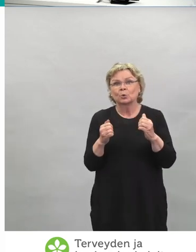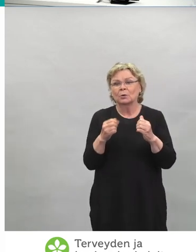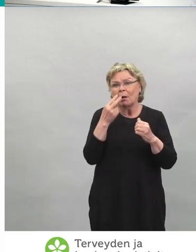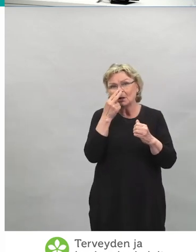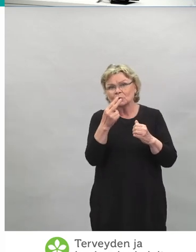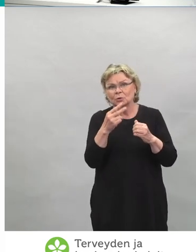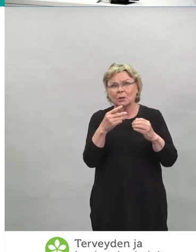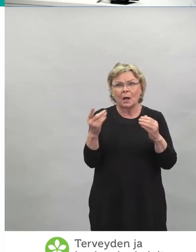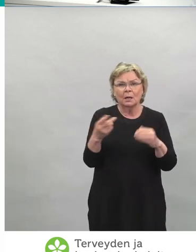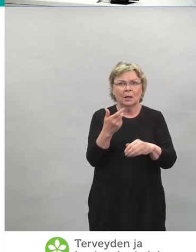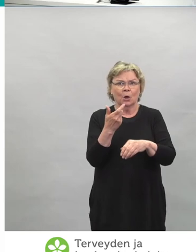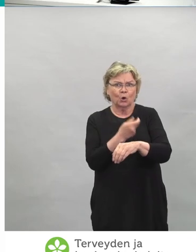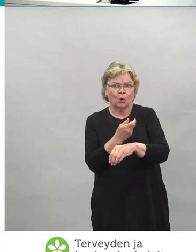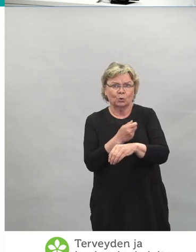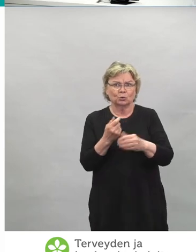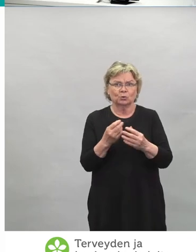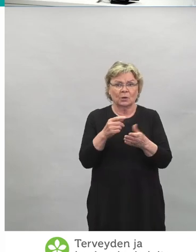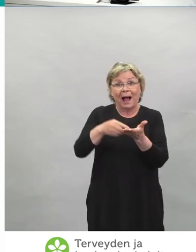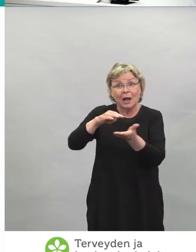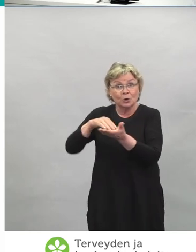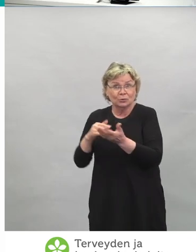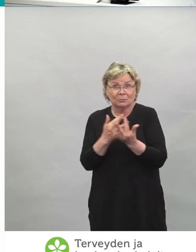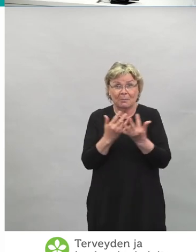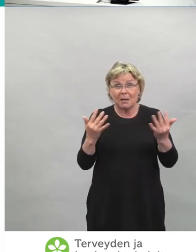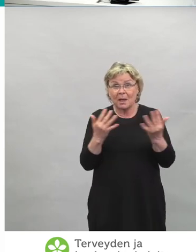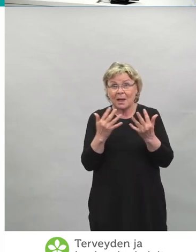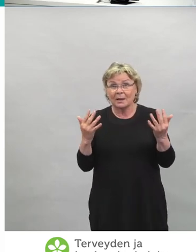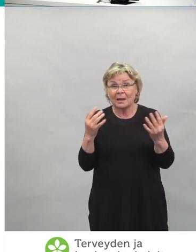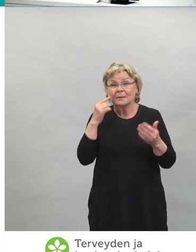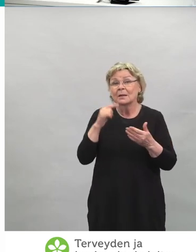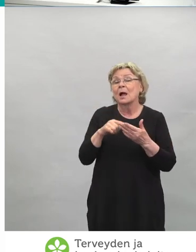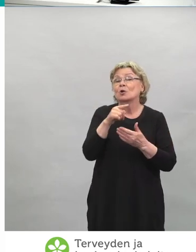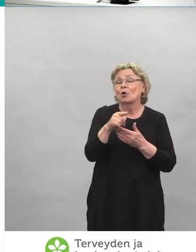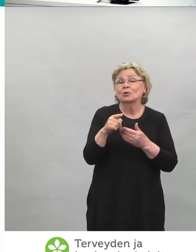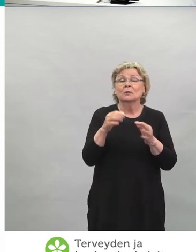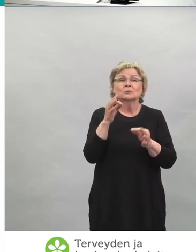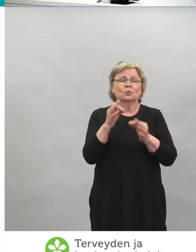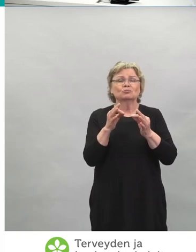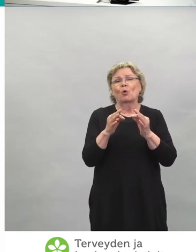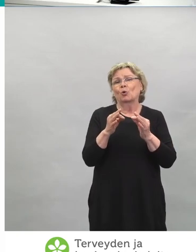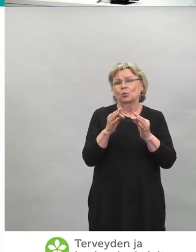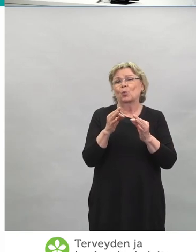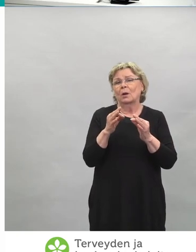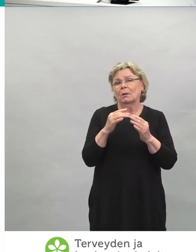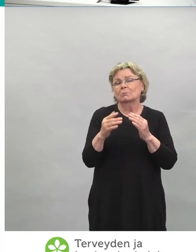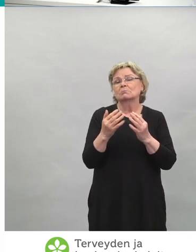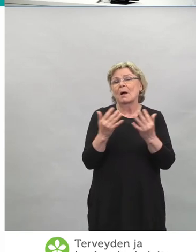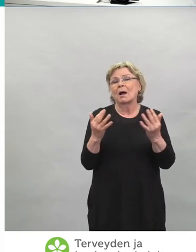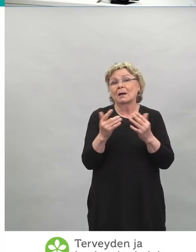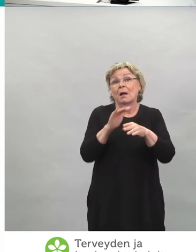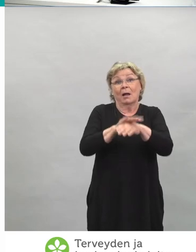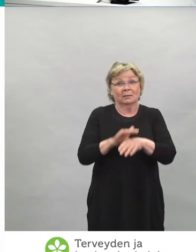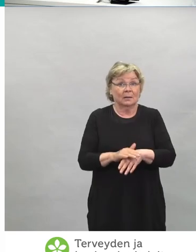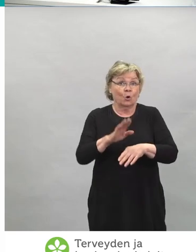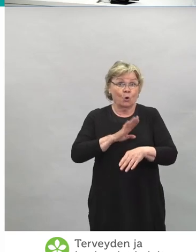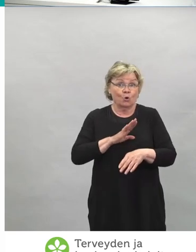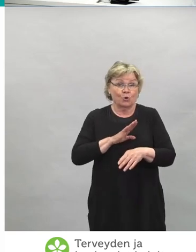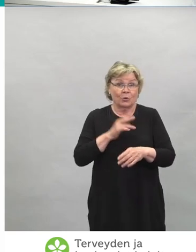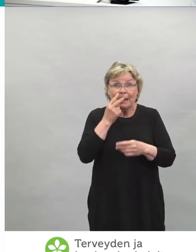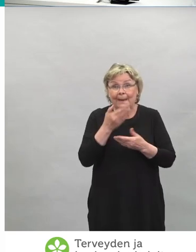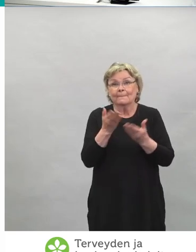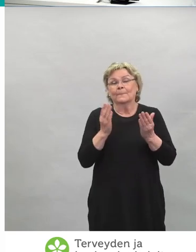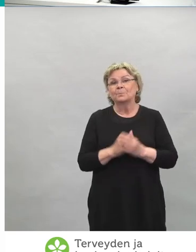määrään, niin ilmoitettujen haittojen määrä on varsin kohtuullinen. Mitä ilmoitetut